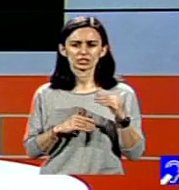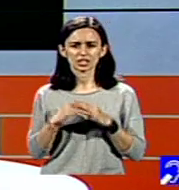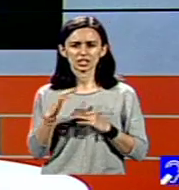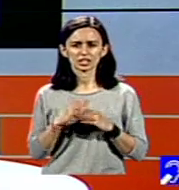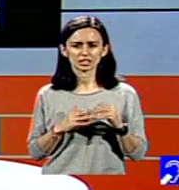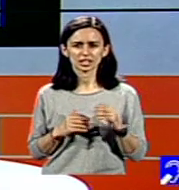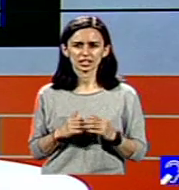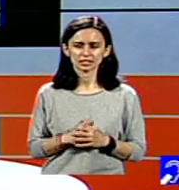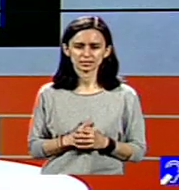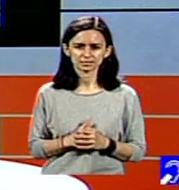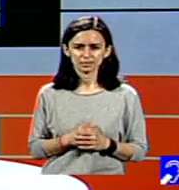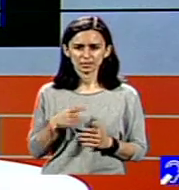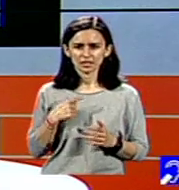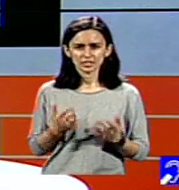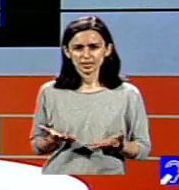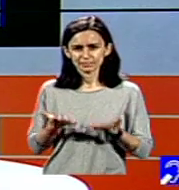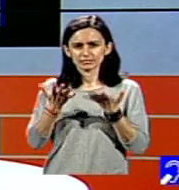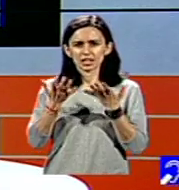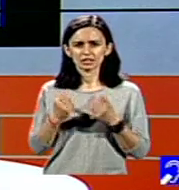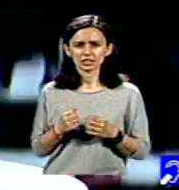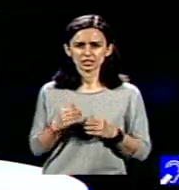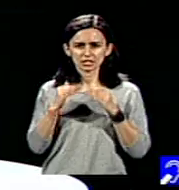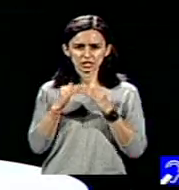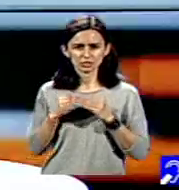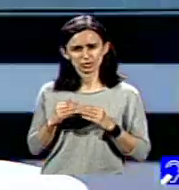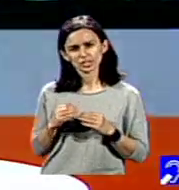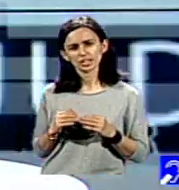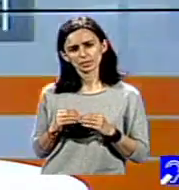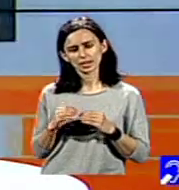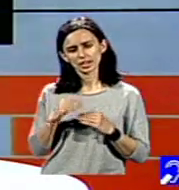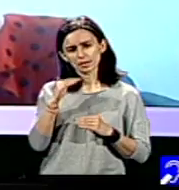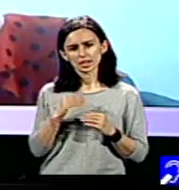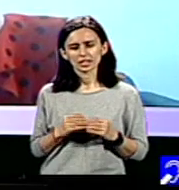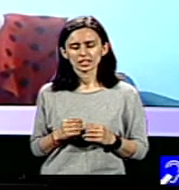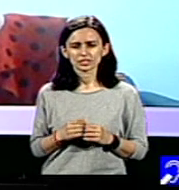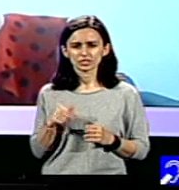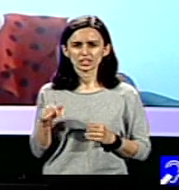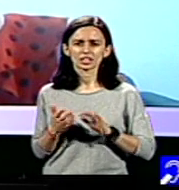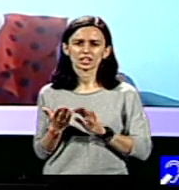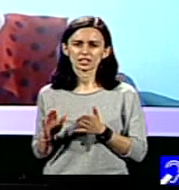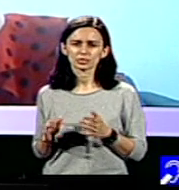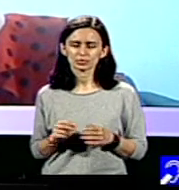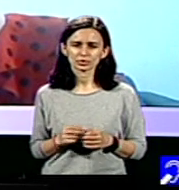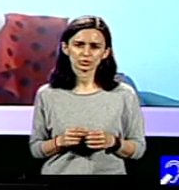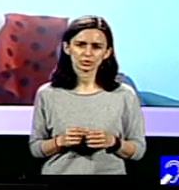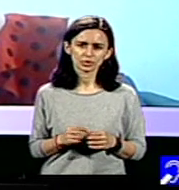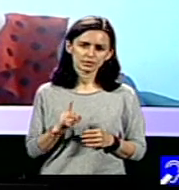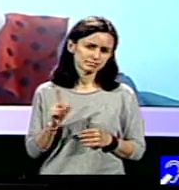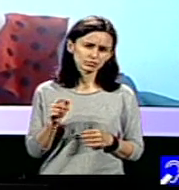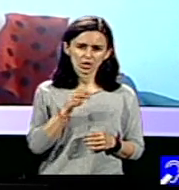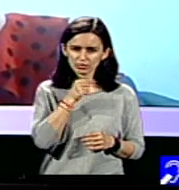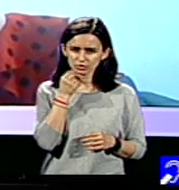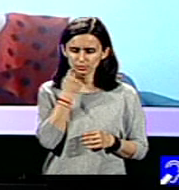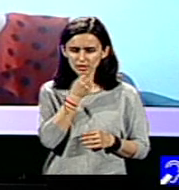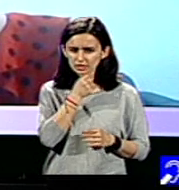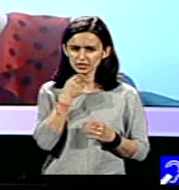propulsat undeva pe locurile superioare ale podiumului. Clar, așa că el a pornit cu un dezavantaj net din faptul că nu